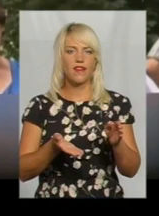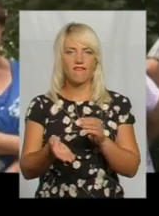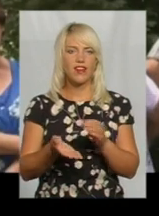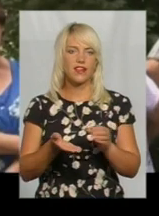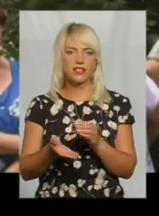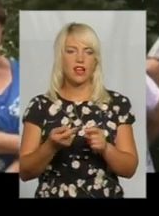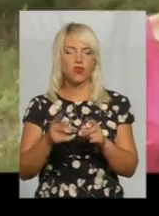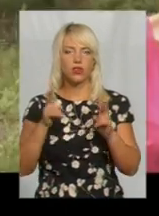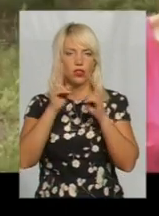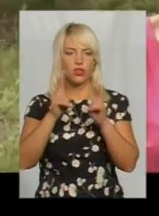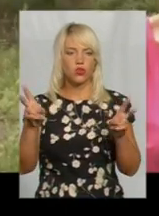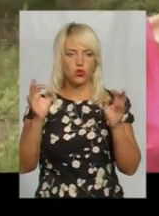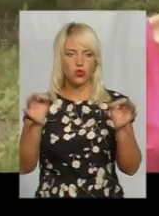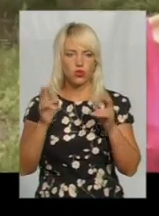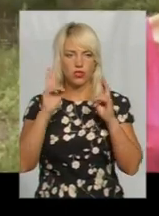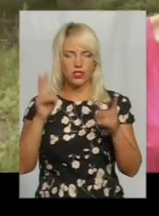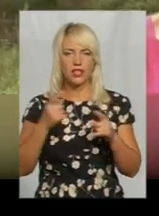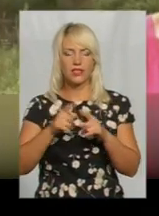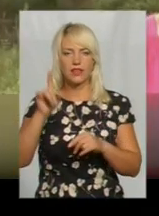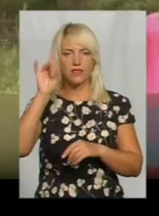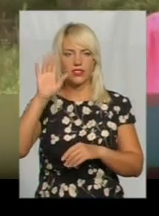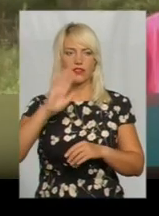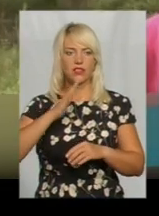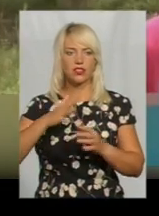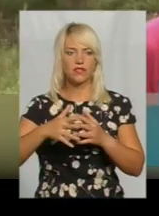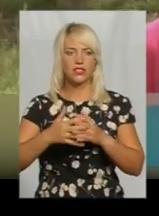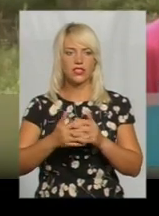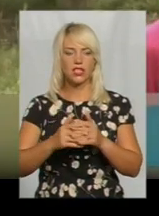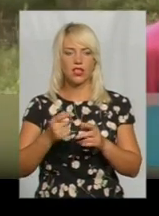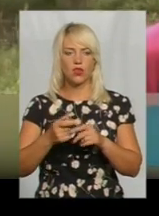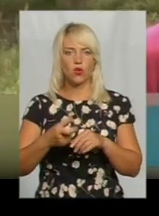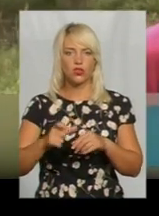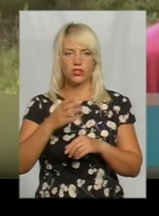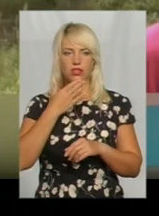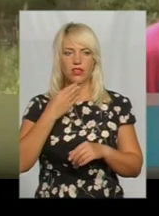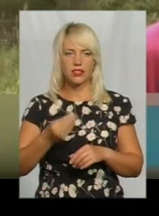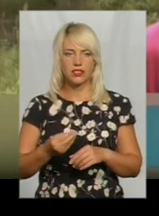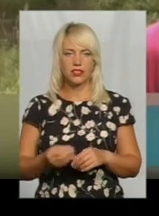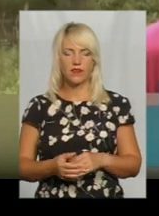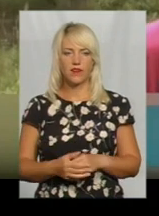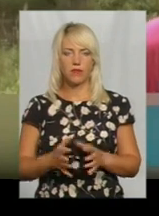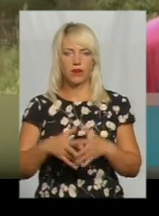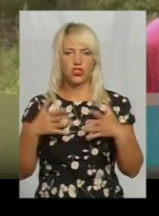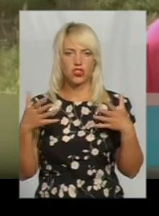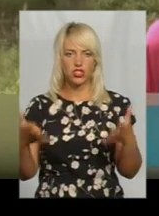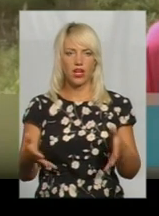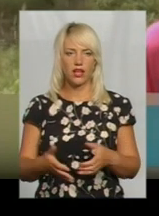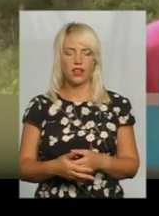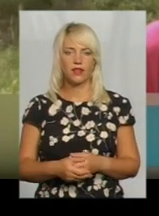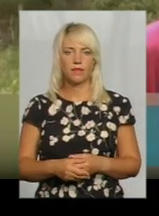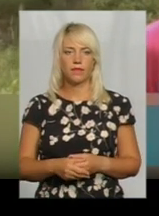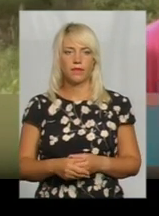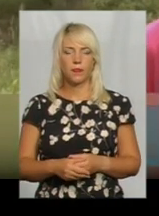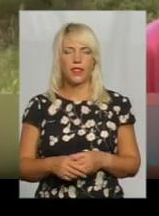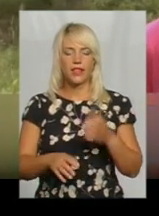і ніхто нічого не знає. Це візитівка села, вона дуже красива,